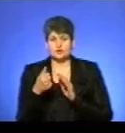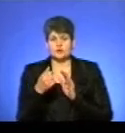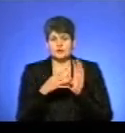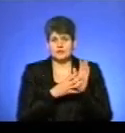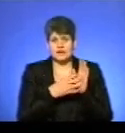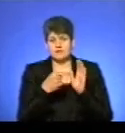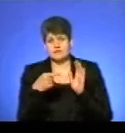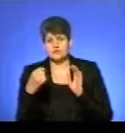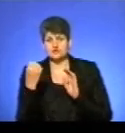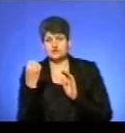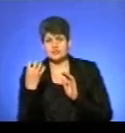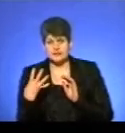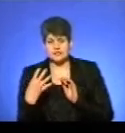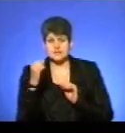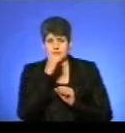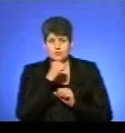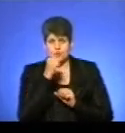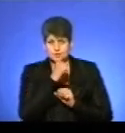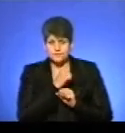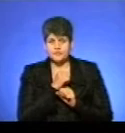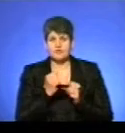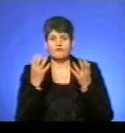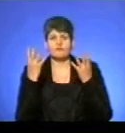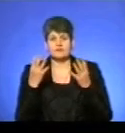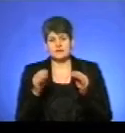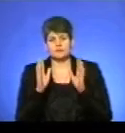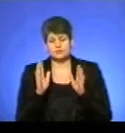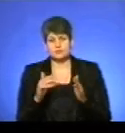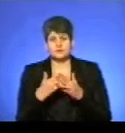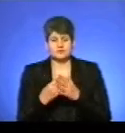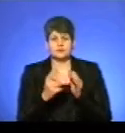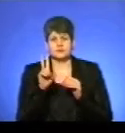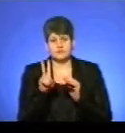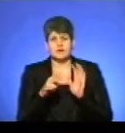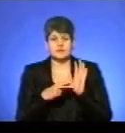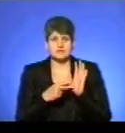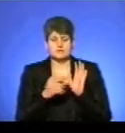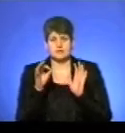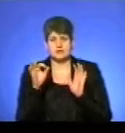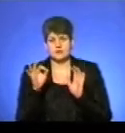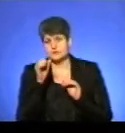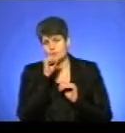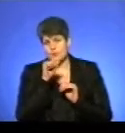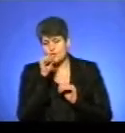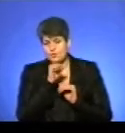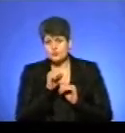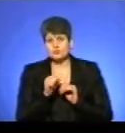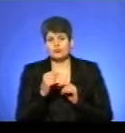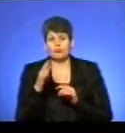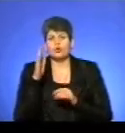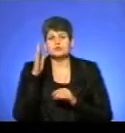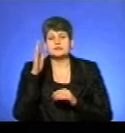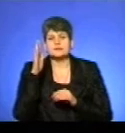-14 градусів нижче нуля. Дені будуть в межах від 2 до 7 градусів морозу. В подальшому істотних